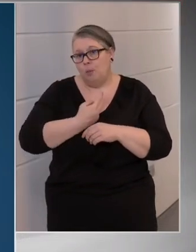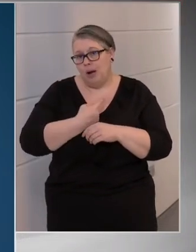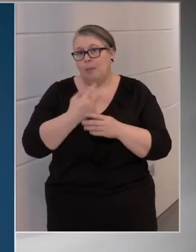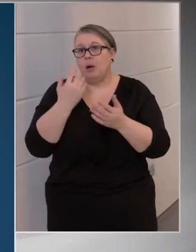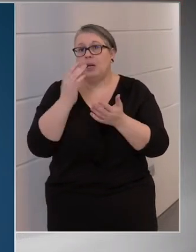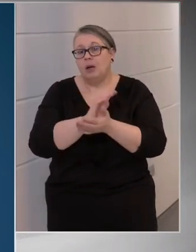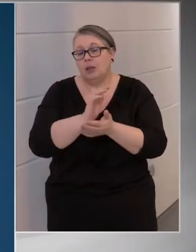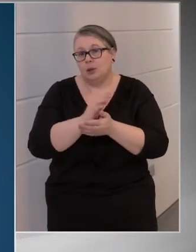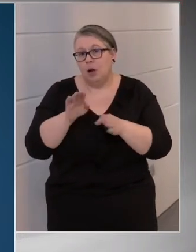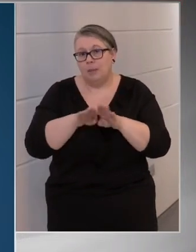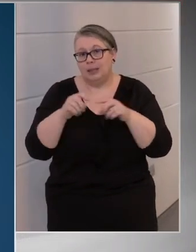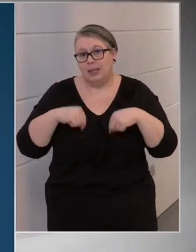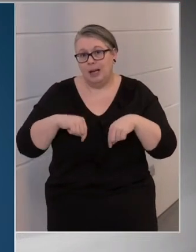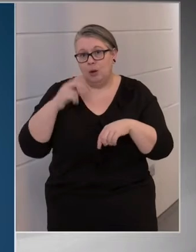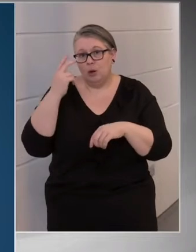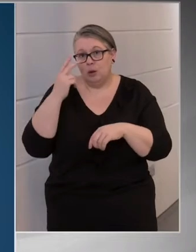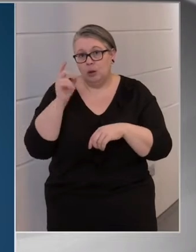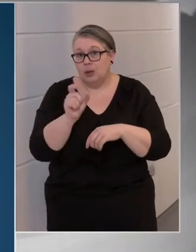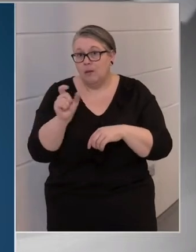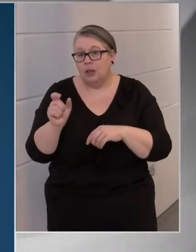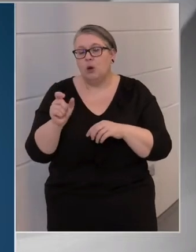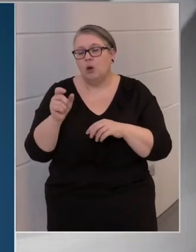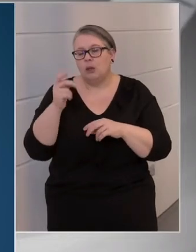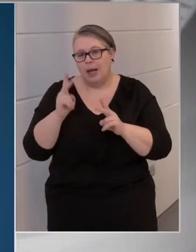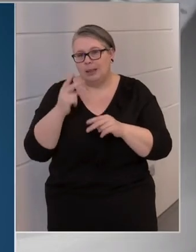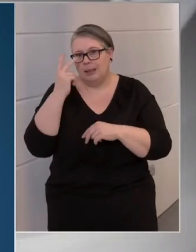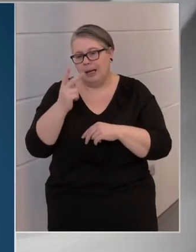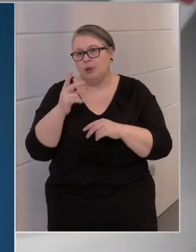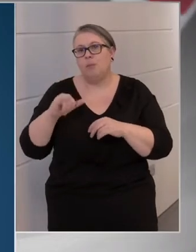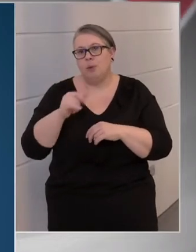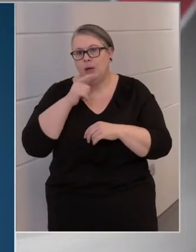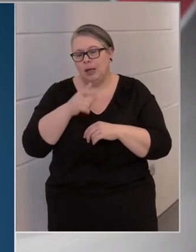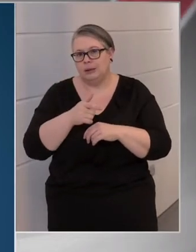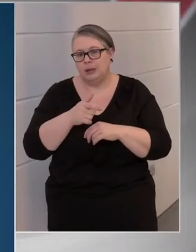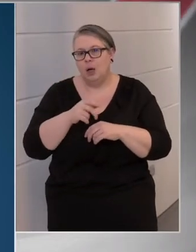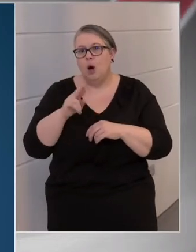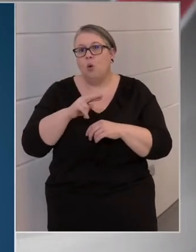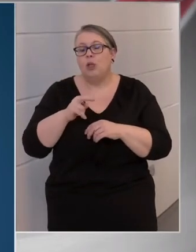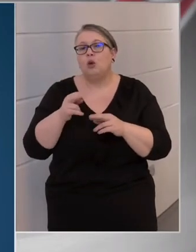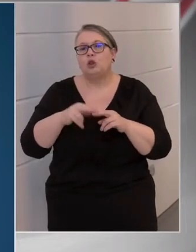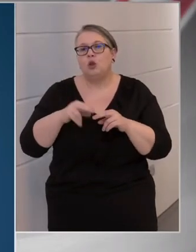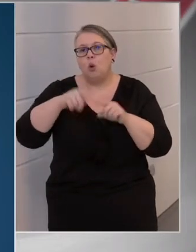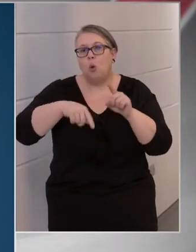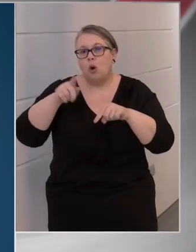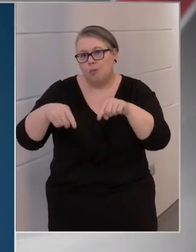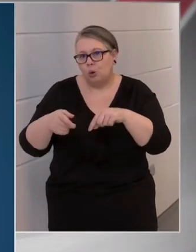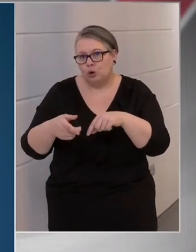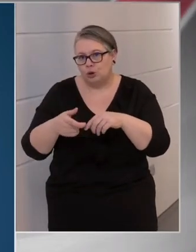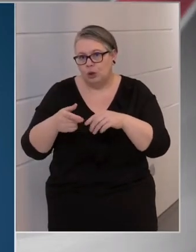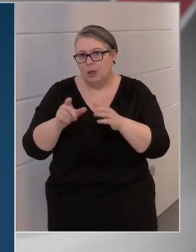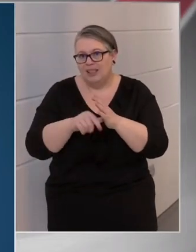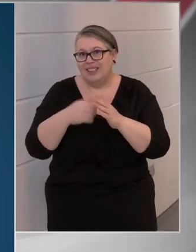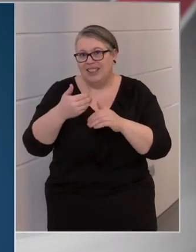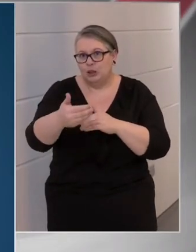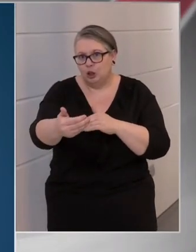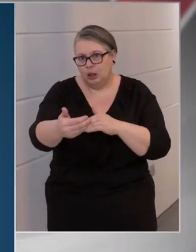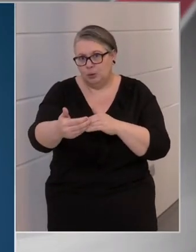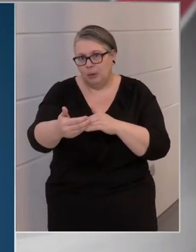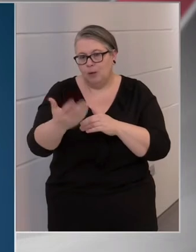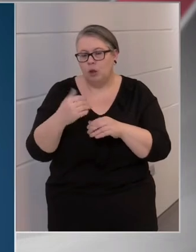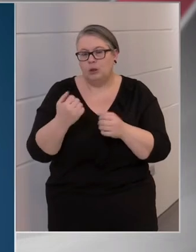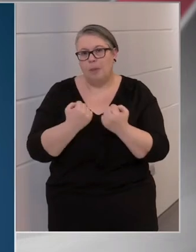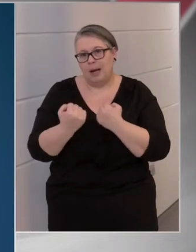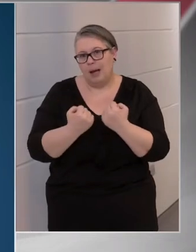igazolja a miniszterelnök szavaid, hogy látszott, hogy itt baj lesz. Az Unió sok hónapos késődelmet szenvedett, vagy sokat késett a